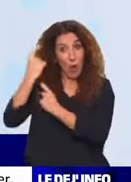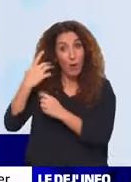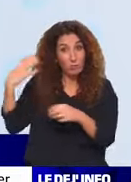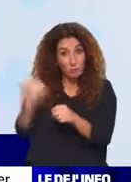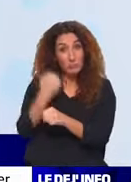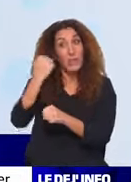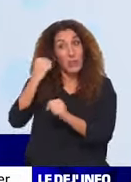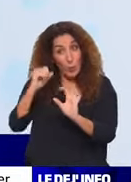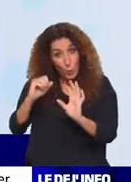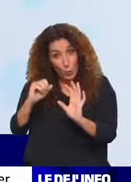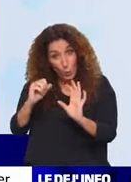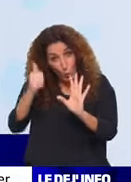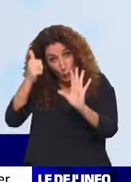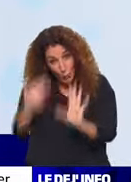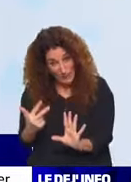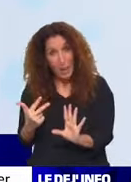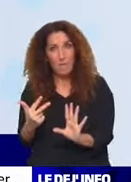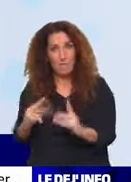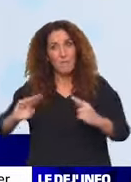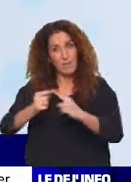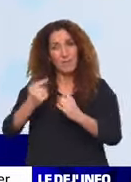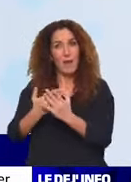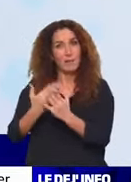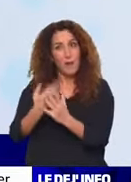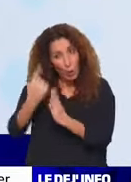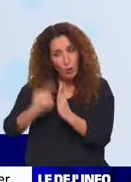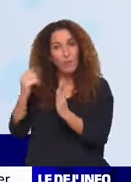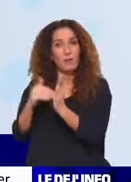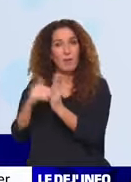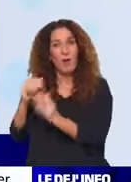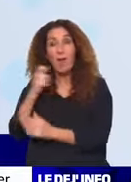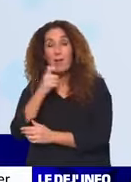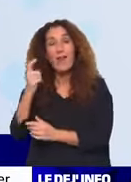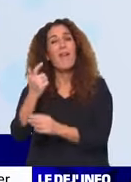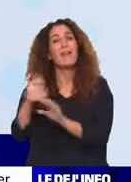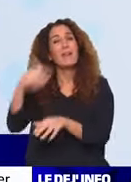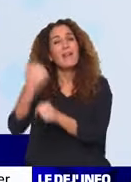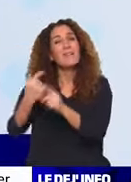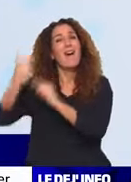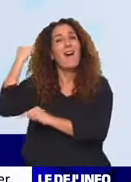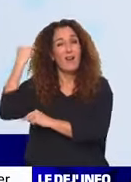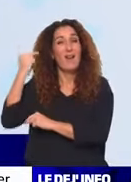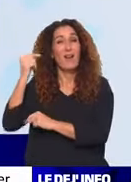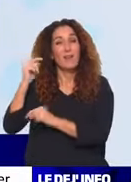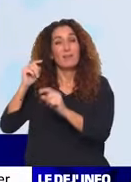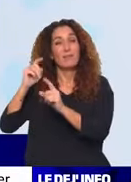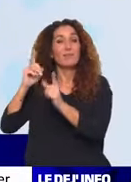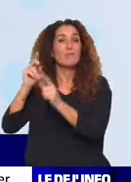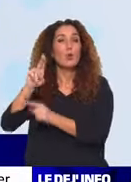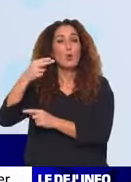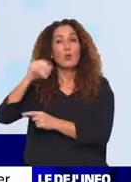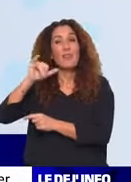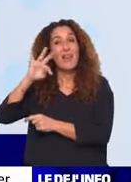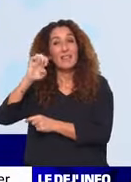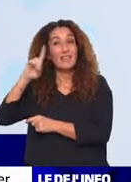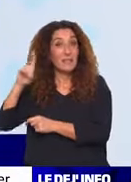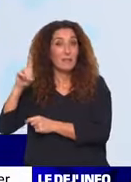huitièmes de finale de la Ligue des Champions, à nouveau face à un club anglais, après United il y a 15 ans. C'est donc au tour de Chelsea. Pour le PSG, ça sera plus équilibré.